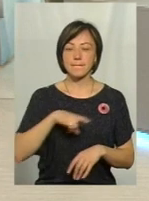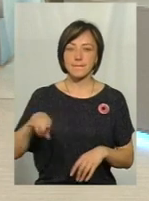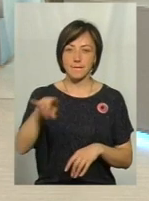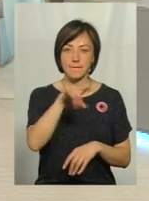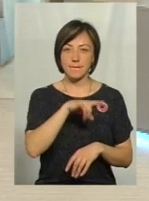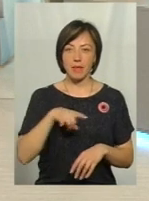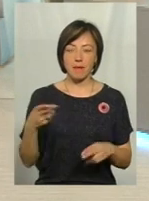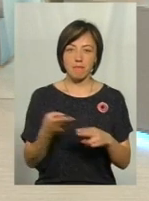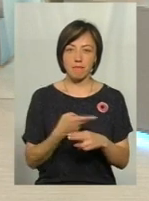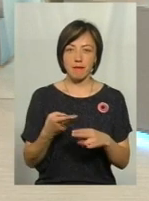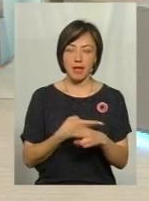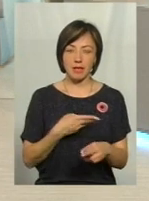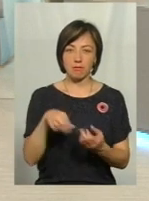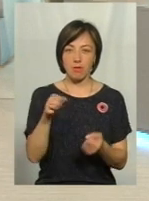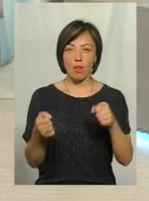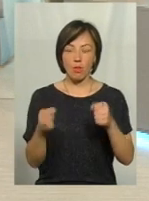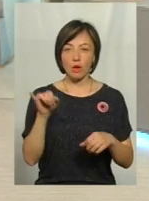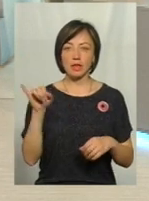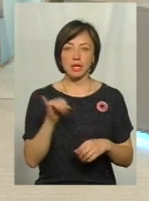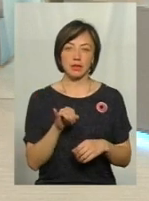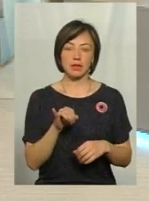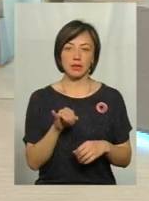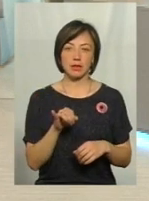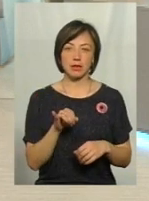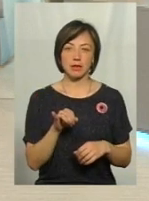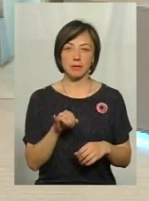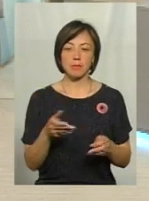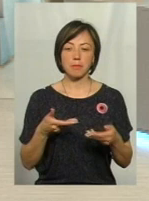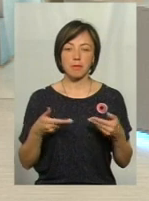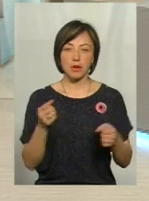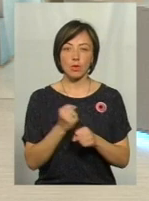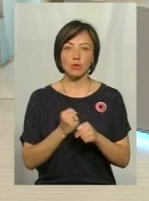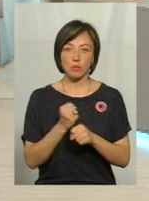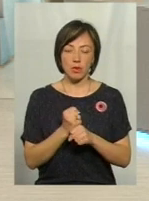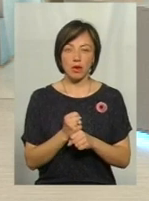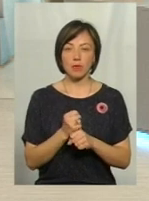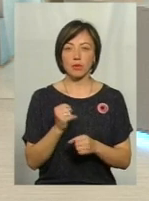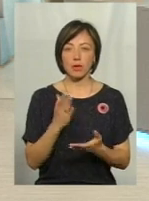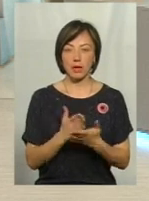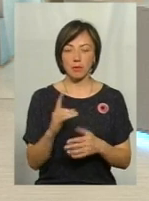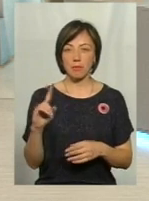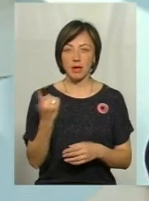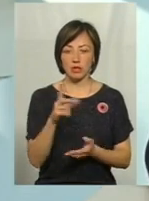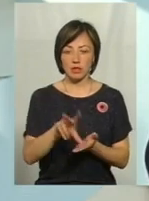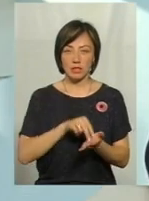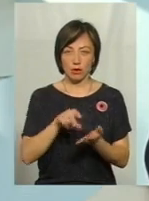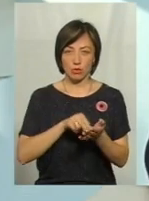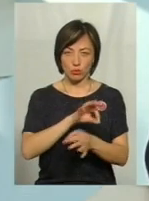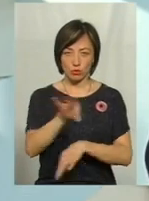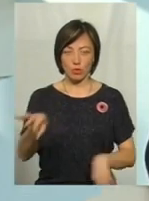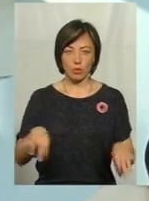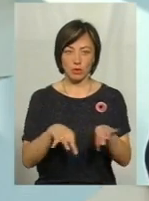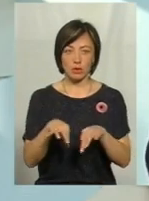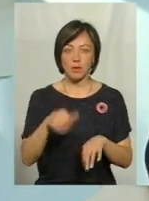літальних засобів. І також ми розробляємо, і, в принципі, є у нас перший зразок, який